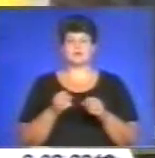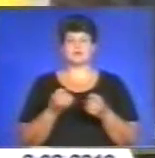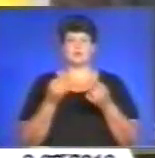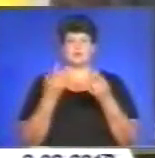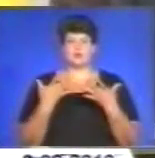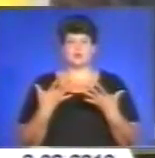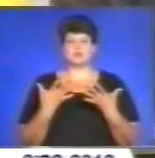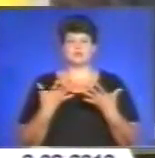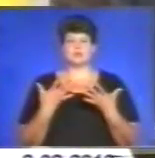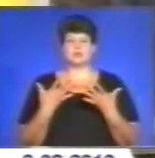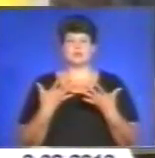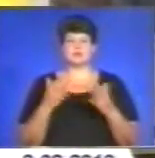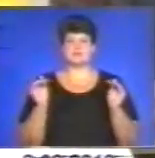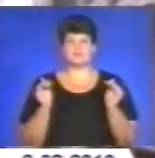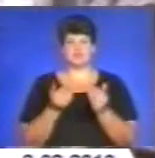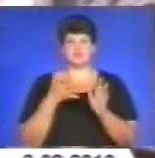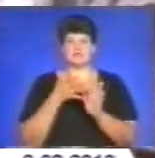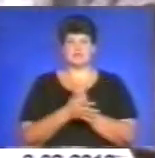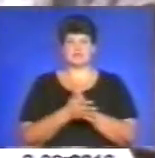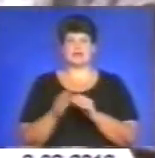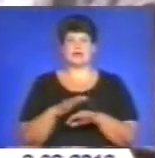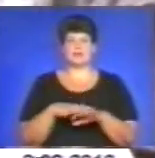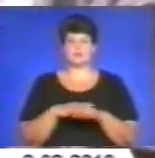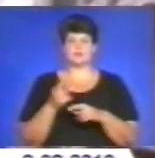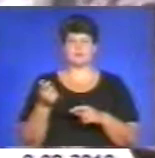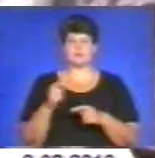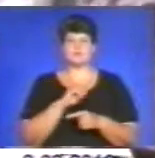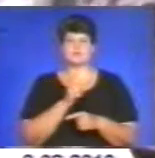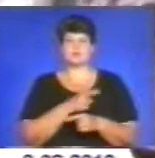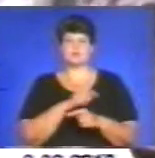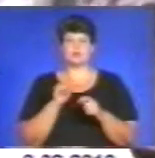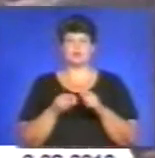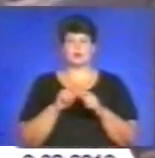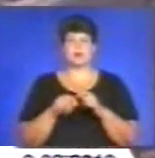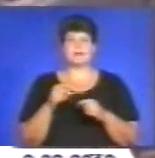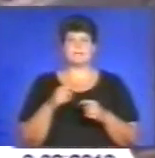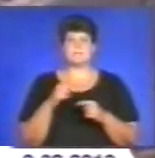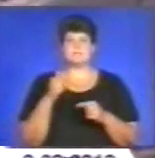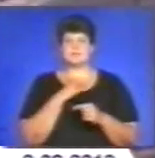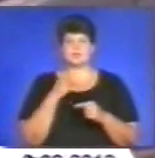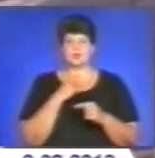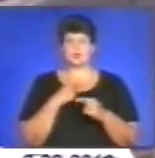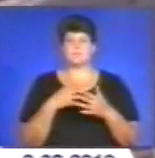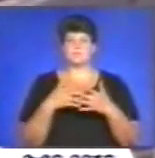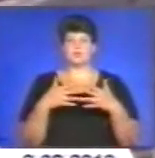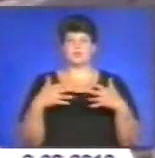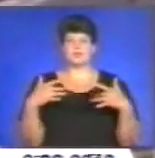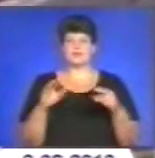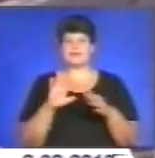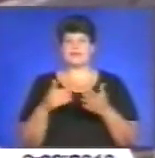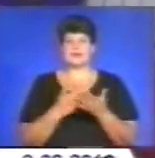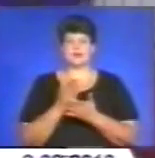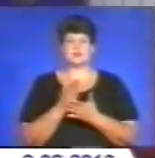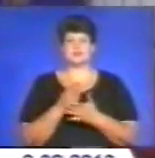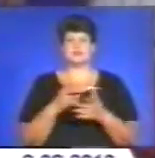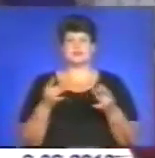і зменшення витрат на ринку зерна. Посилити контроль над імпортно-м'ясною продукцією та виключити поставки на український ринок неякісної сировини